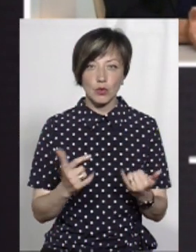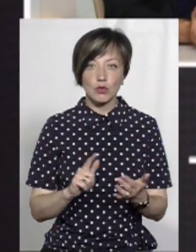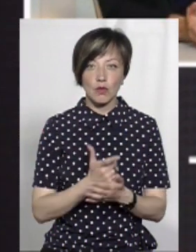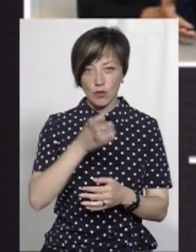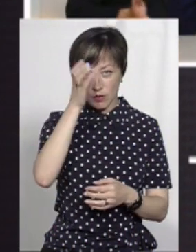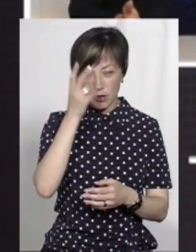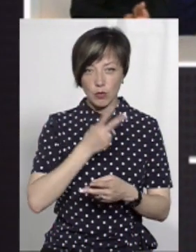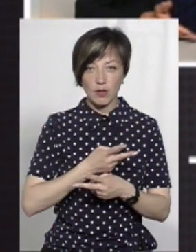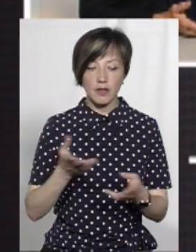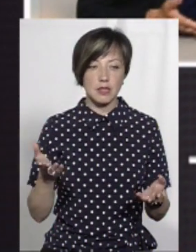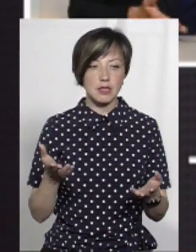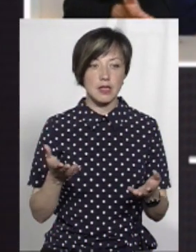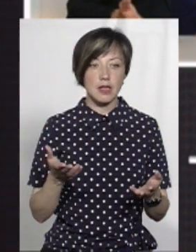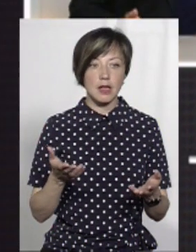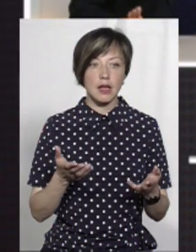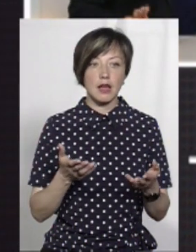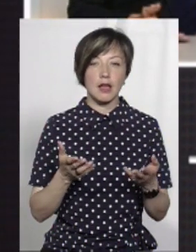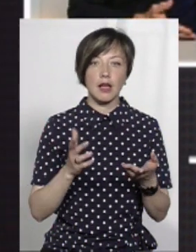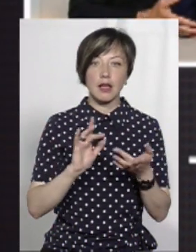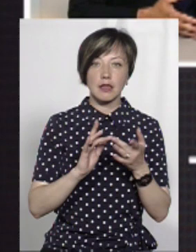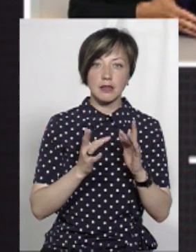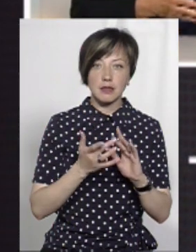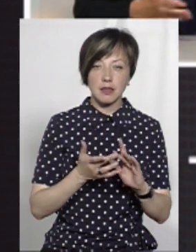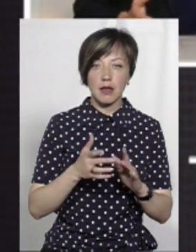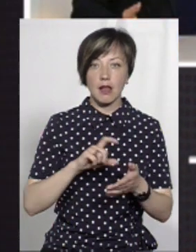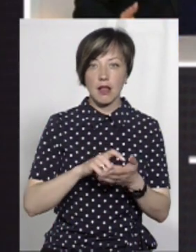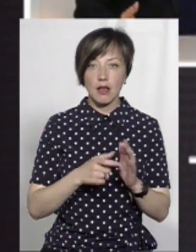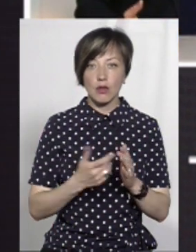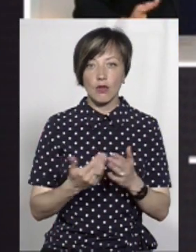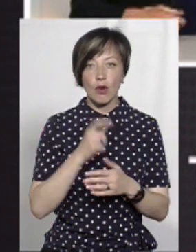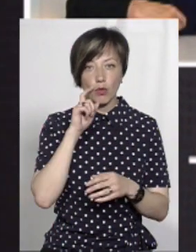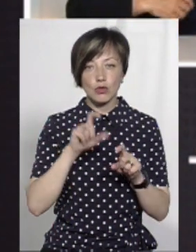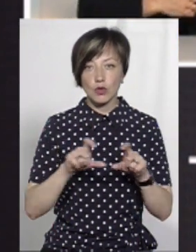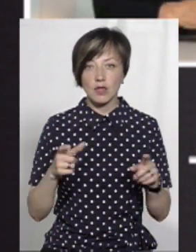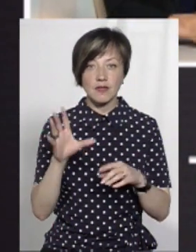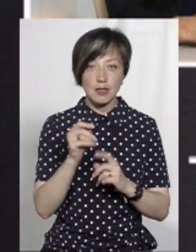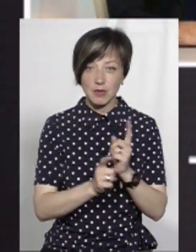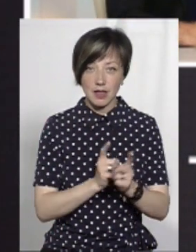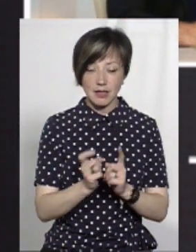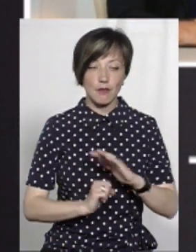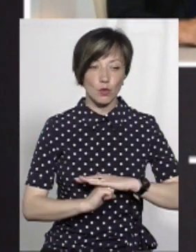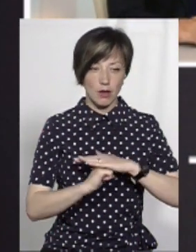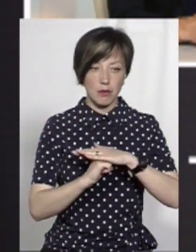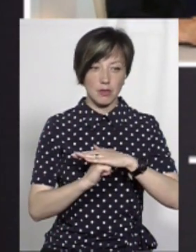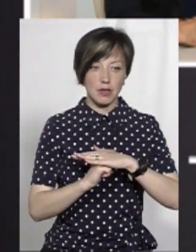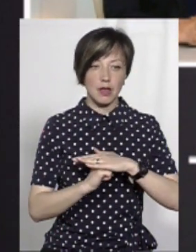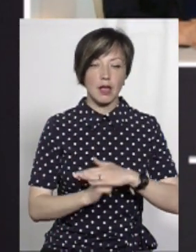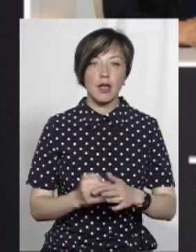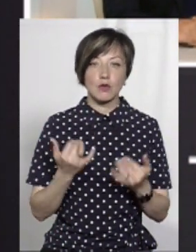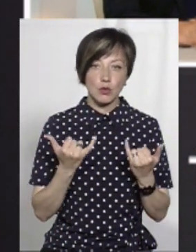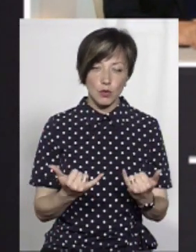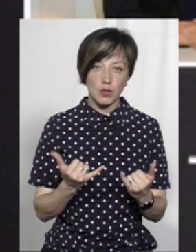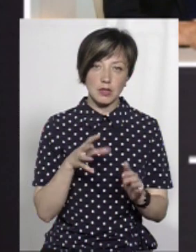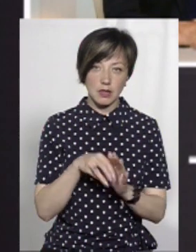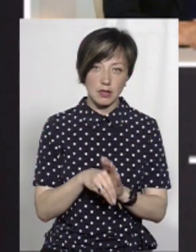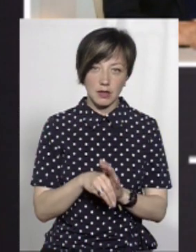знов таки, в освіті ви подивіться інтерактивні класи. Сьогодні і Нова українська школа. Це все міняється. Це, знов таки, це фундаменти. Це фундаменти, які ми